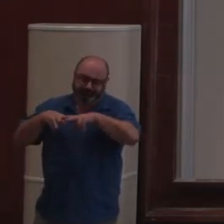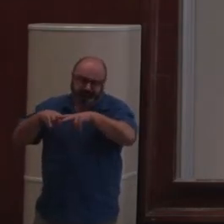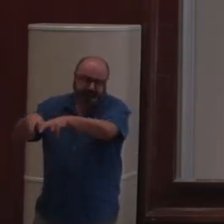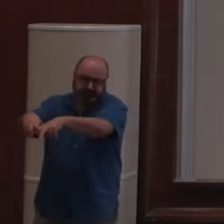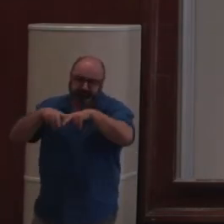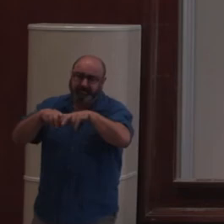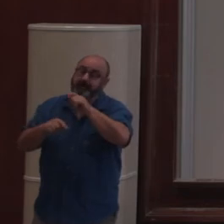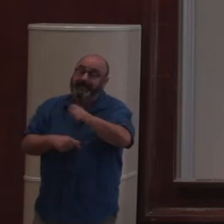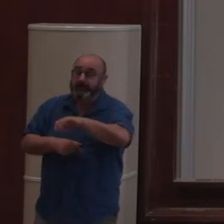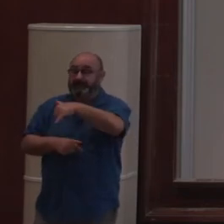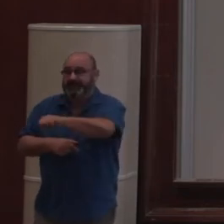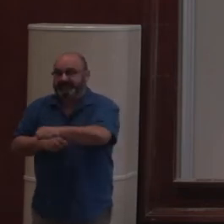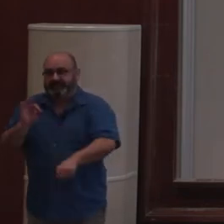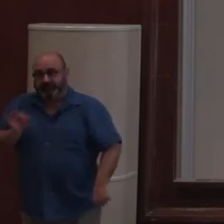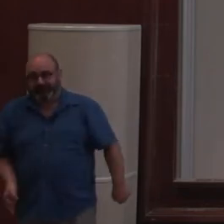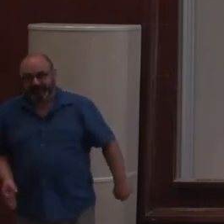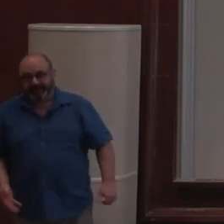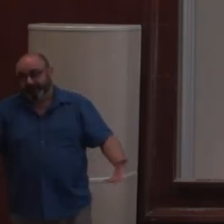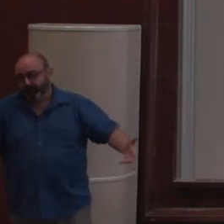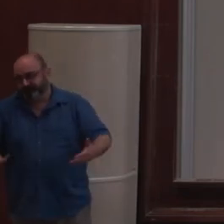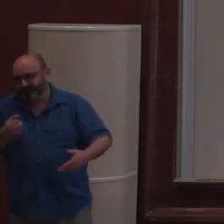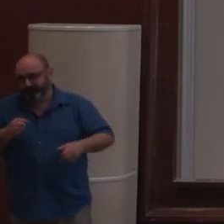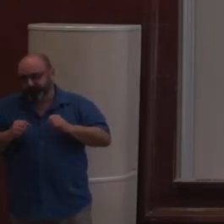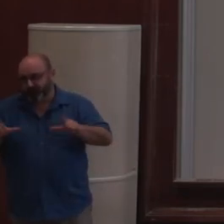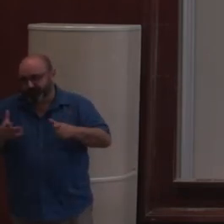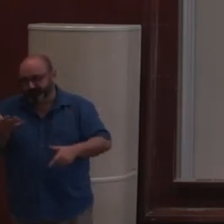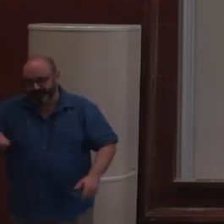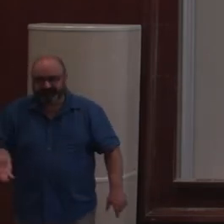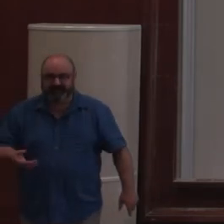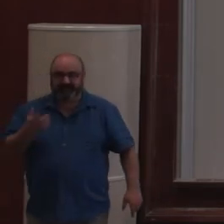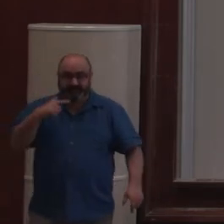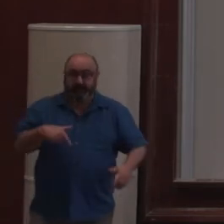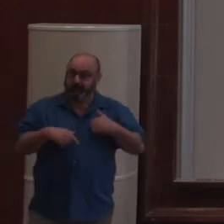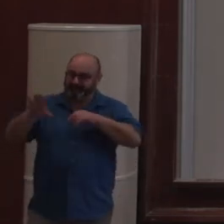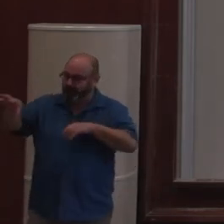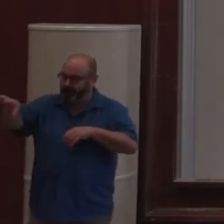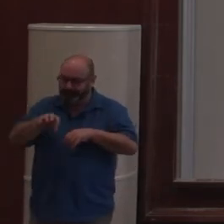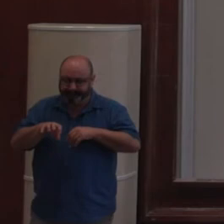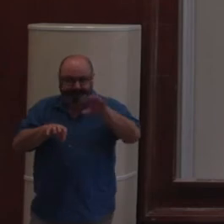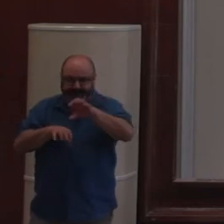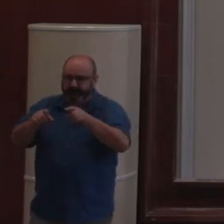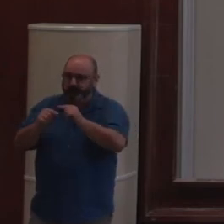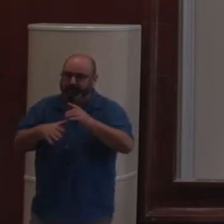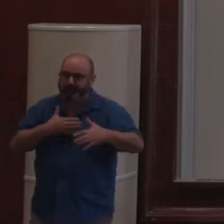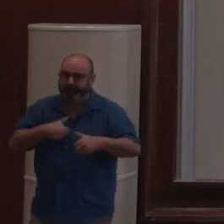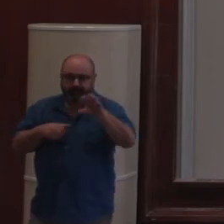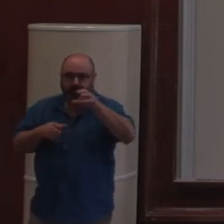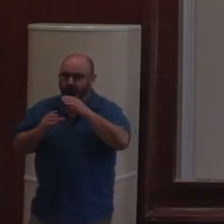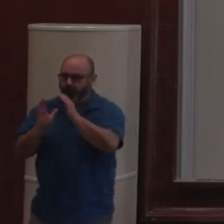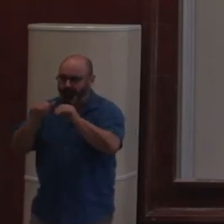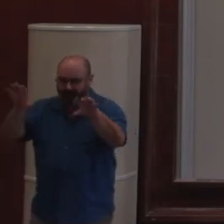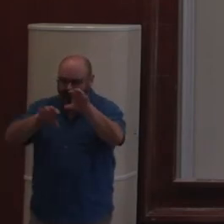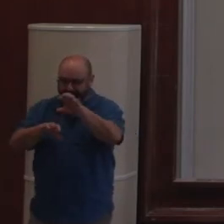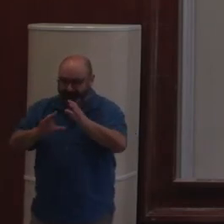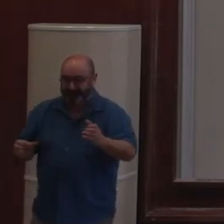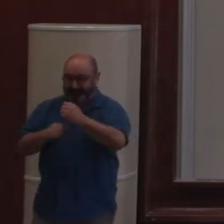Ça, beau être en Java, c'est cool. Et donc, on a pris les composants qu'on aimait bien et on a fait une stack